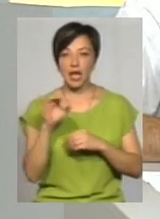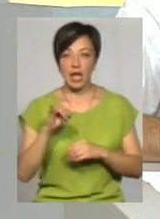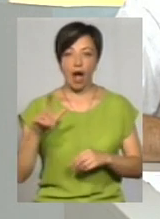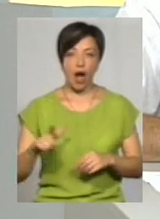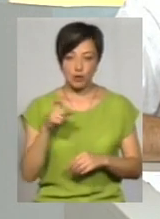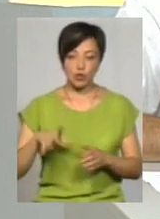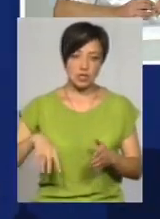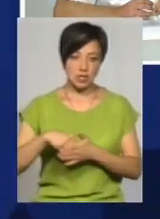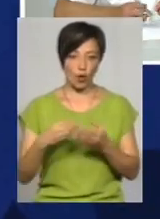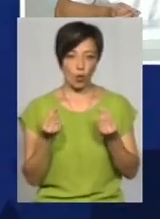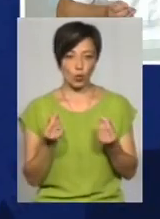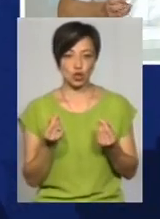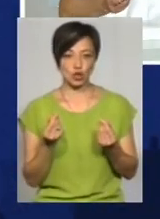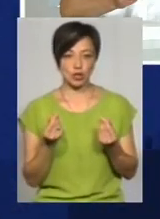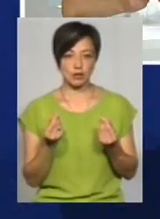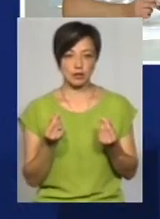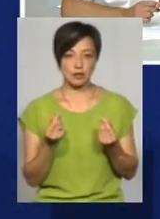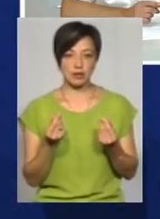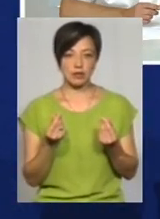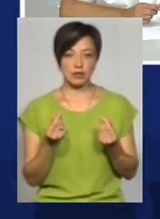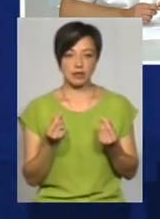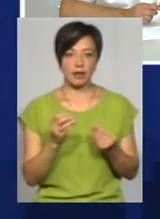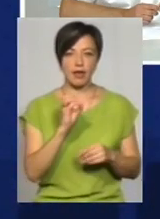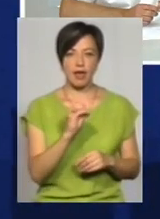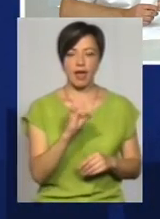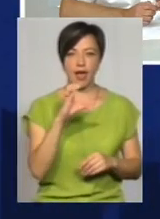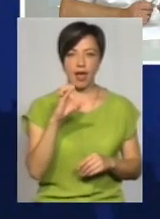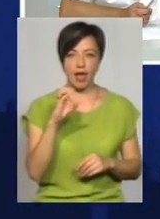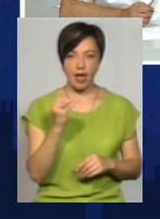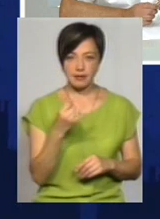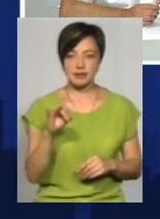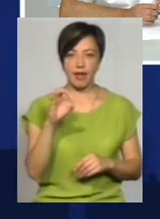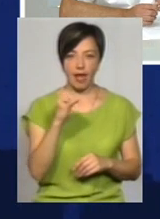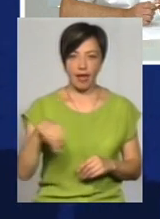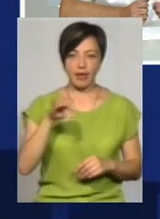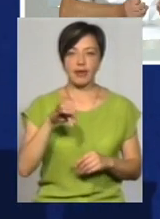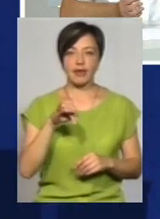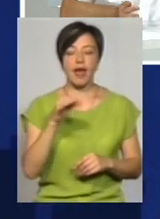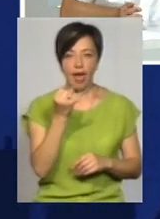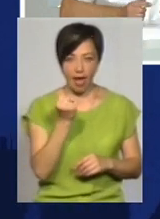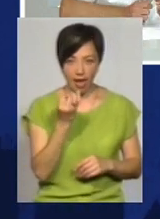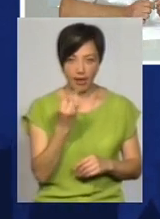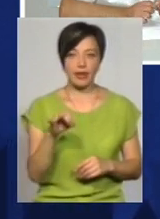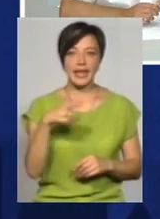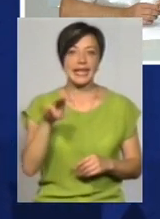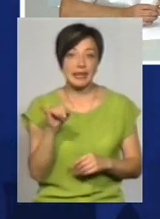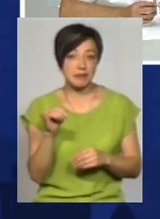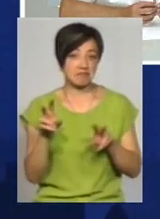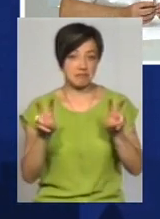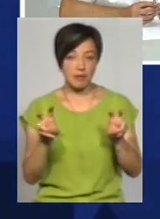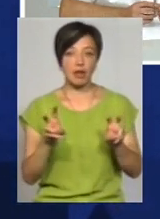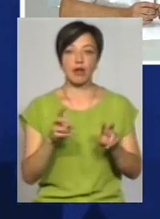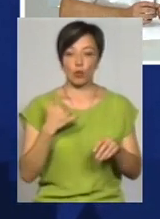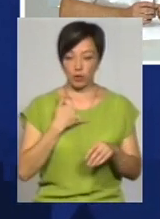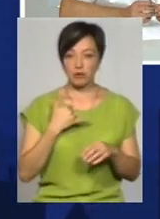USAID. Нам показалось, що в нашому випадку ми можемо отримувати